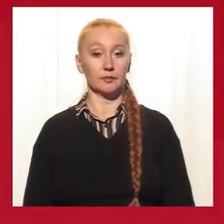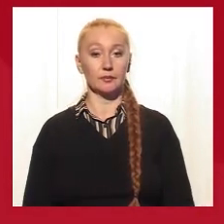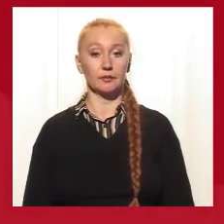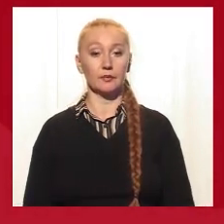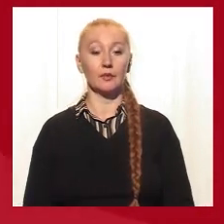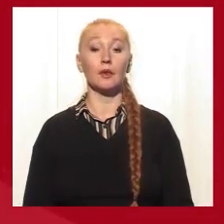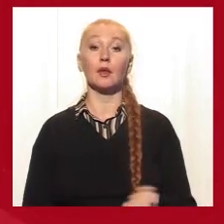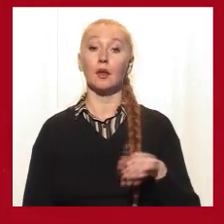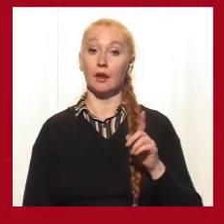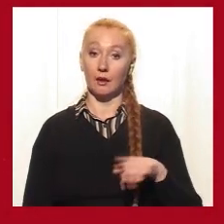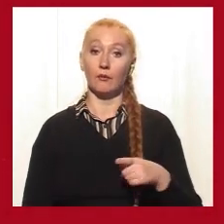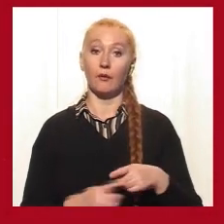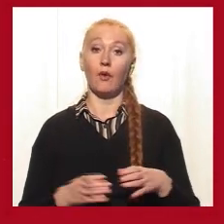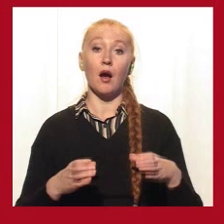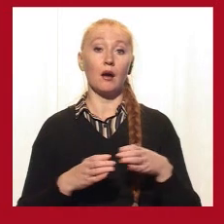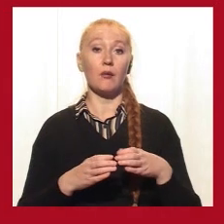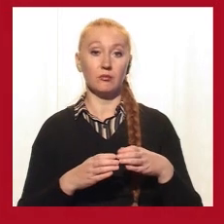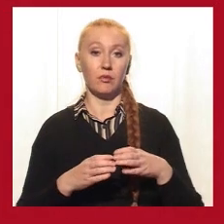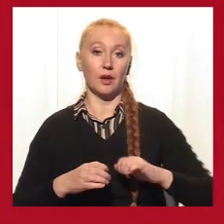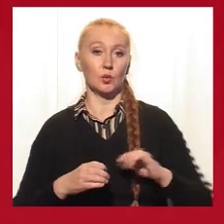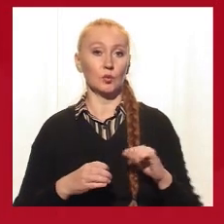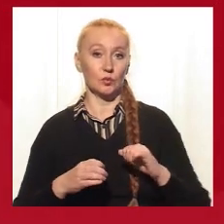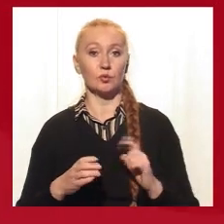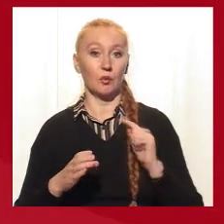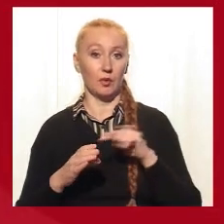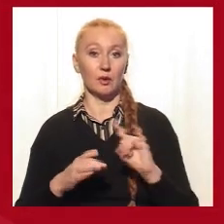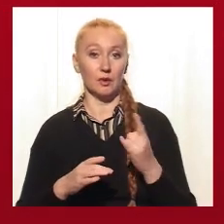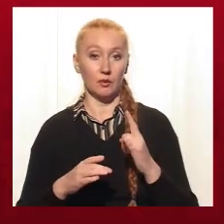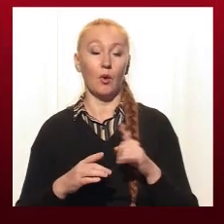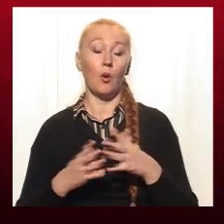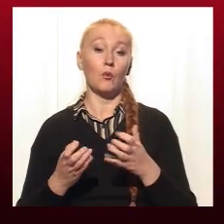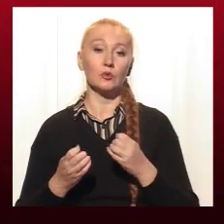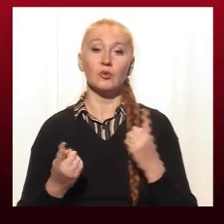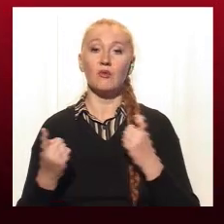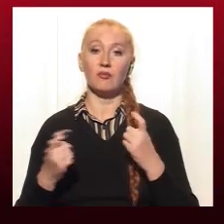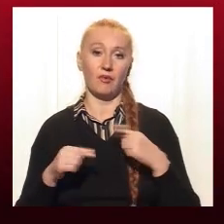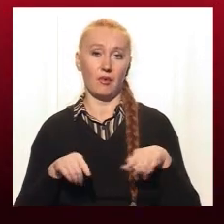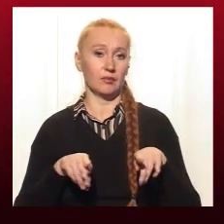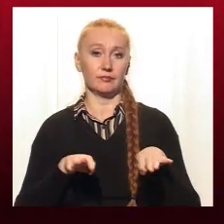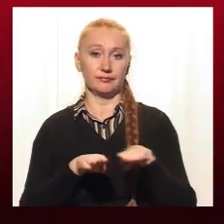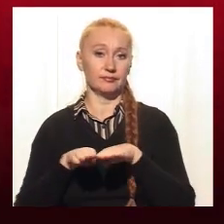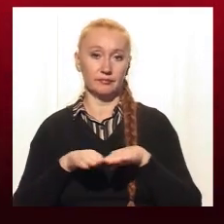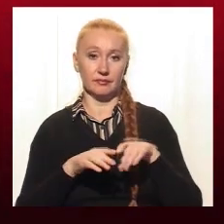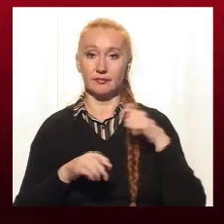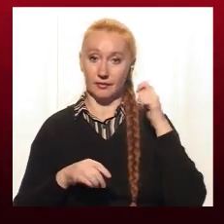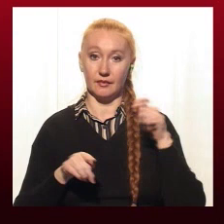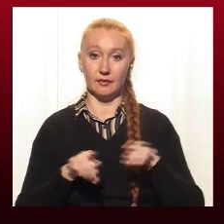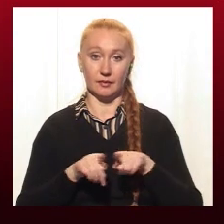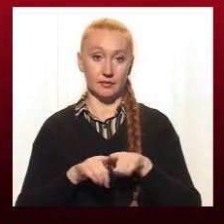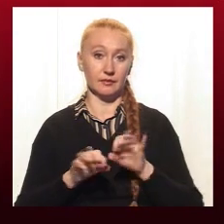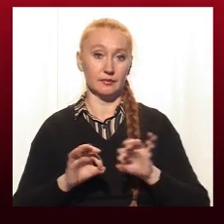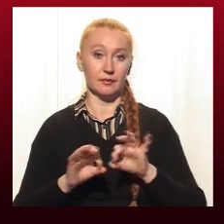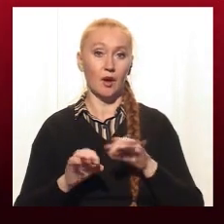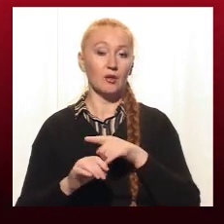відповідно, яка компанія, в яку попадає рівня, він получає інформацію від таких же сверстників, які